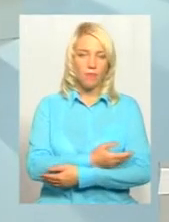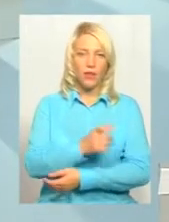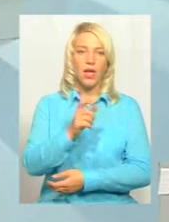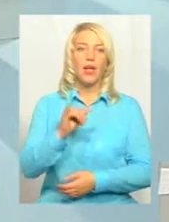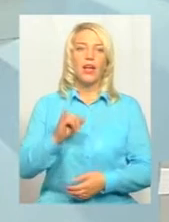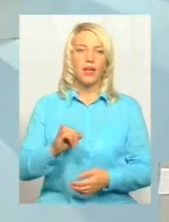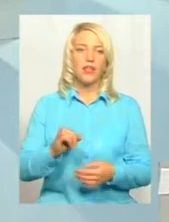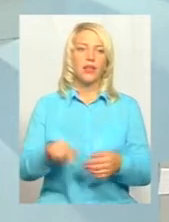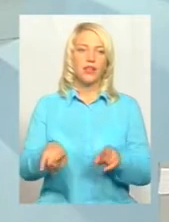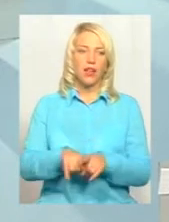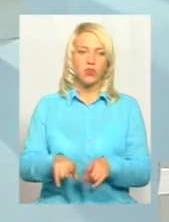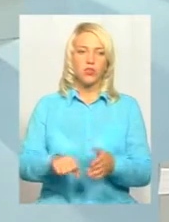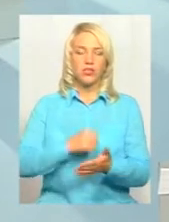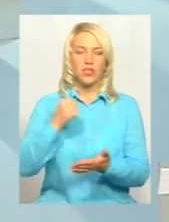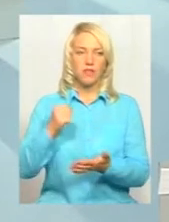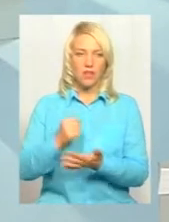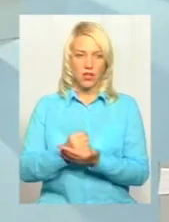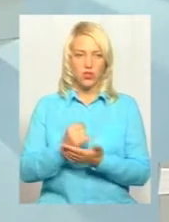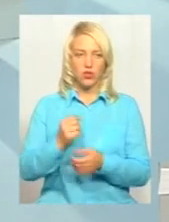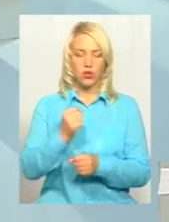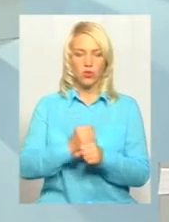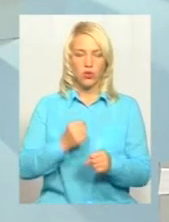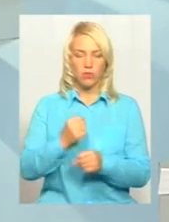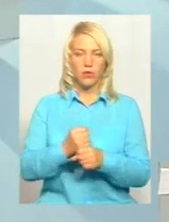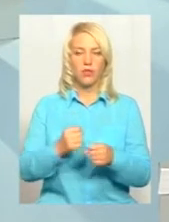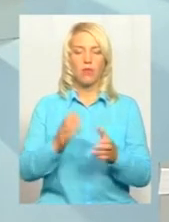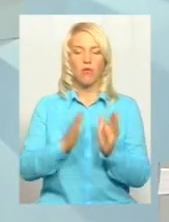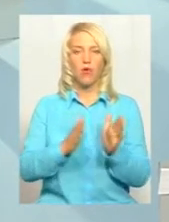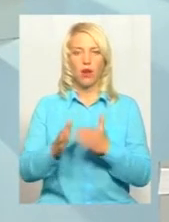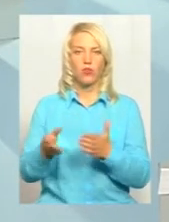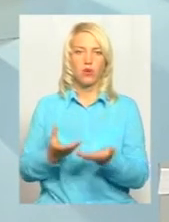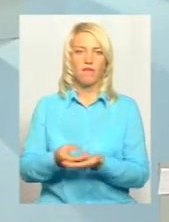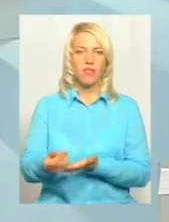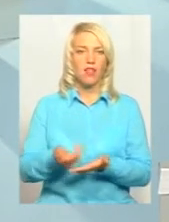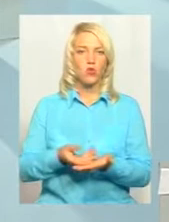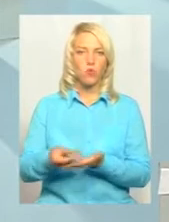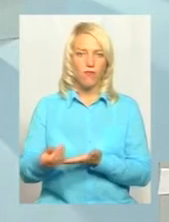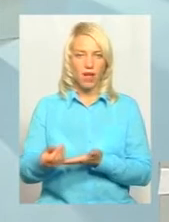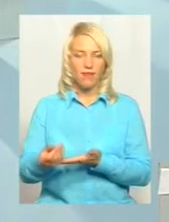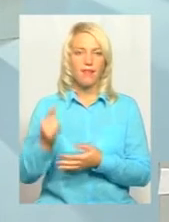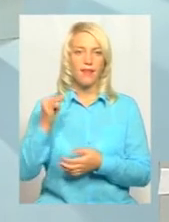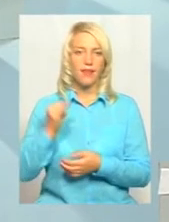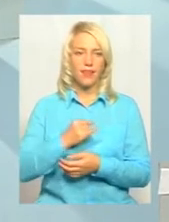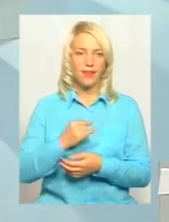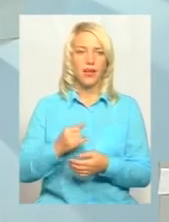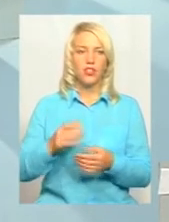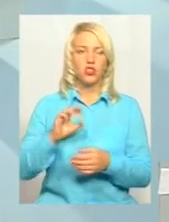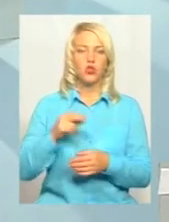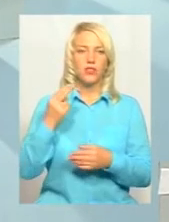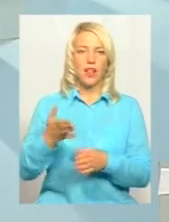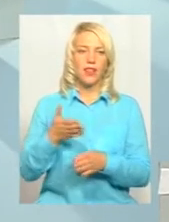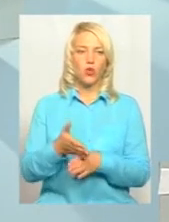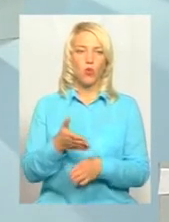затверджено і порядок фінансування саме такої соціальної